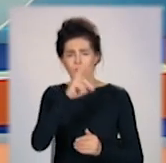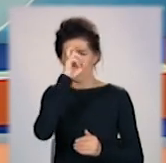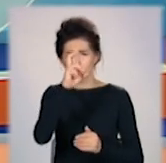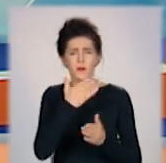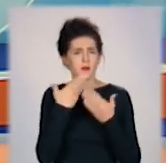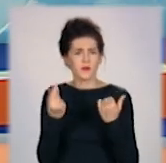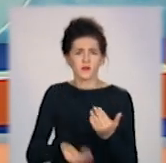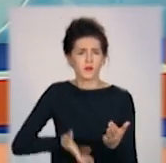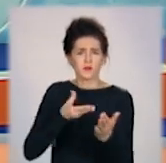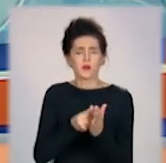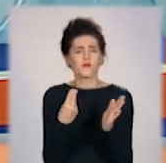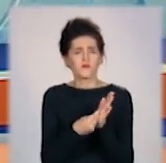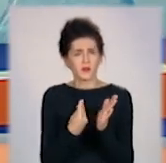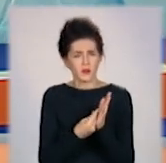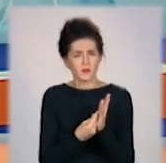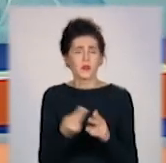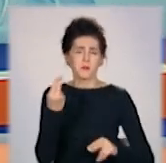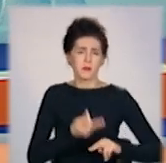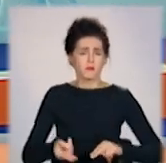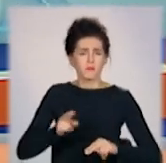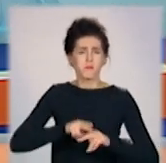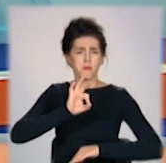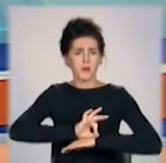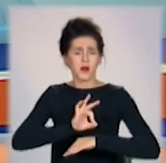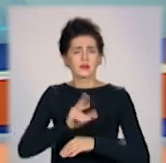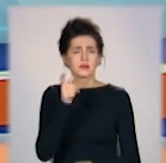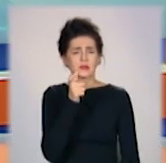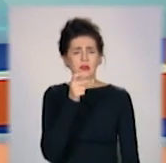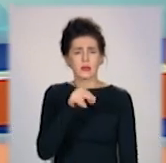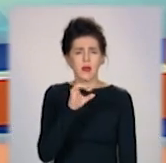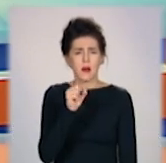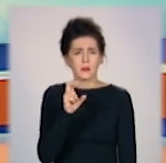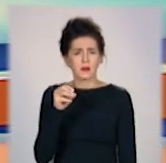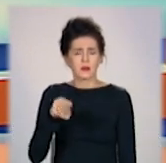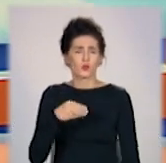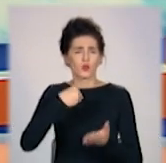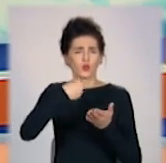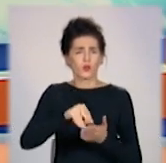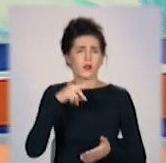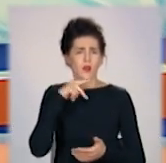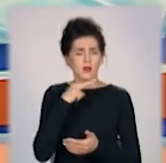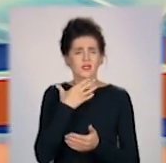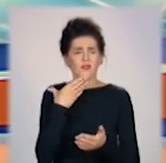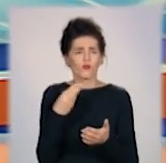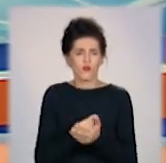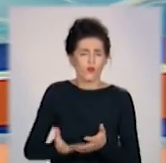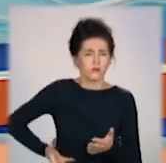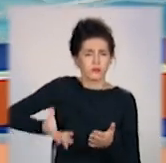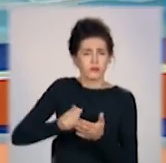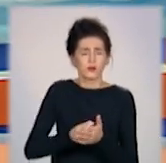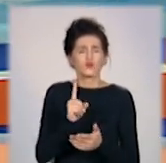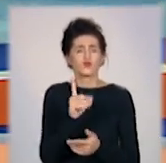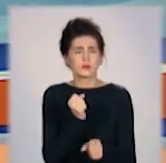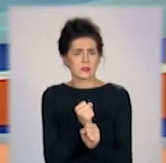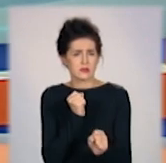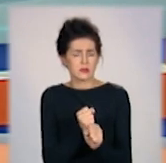дофінансувала. Тепер хворі на діабет вимушені купувати ліки власним коштом. Що робити